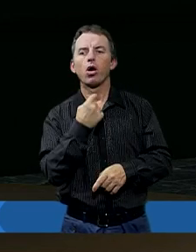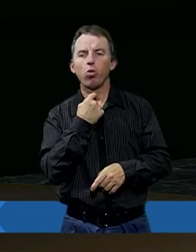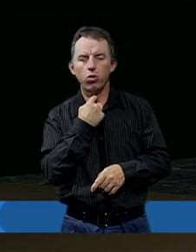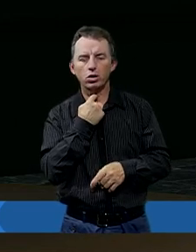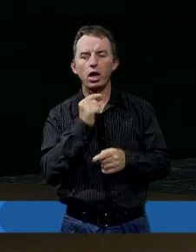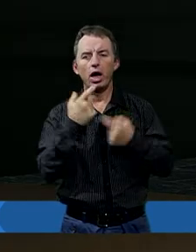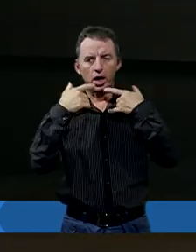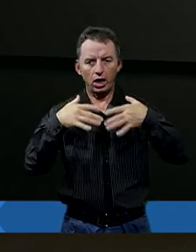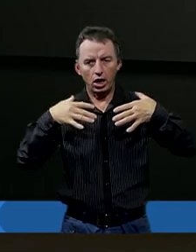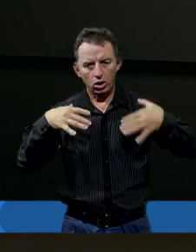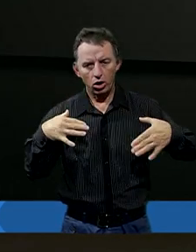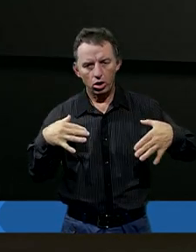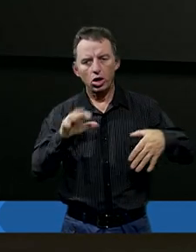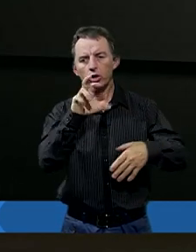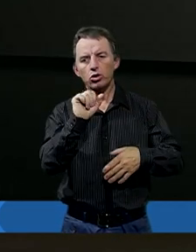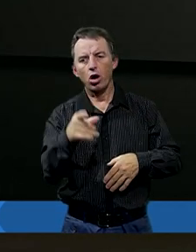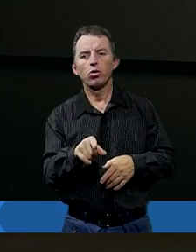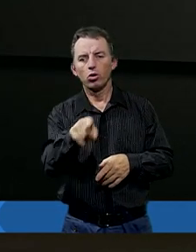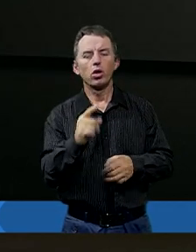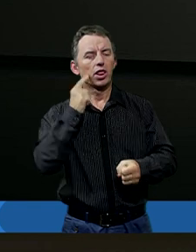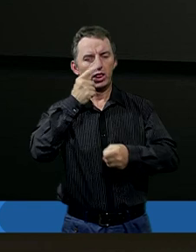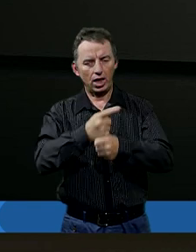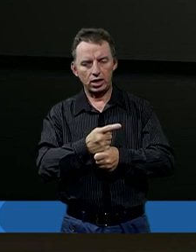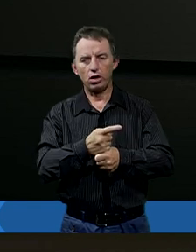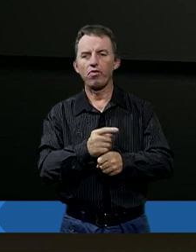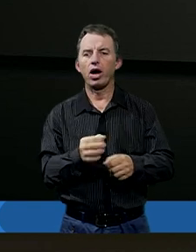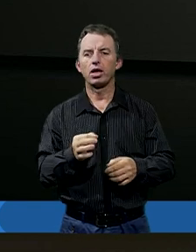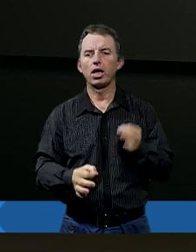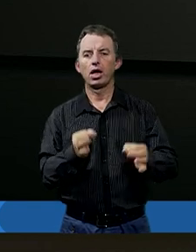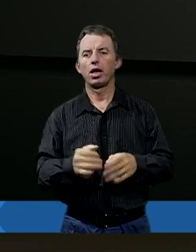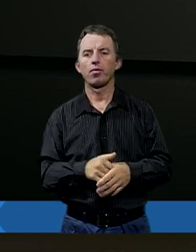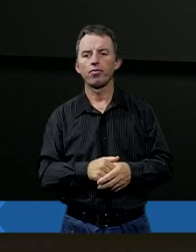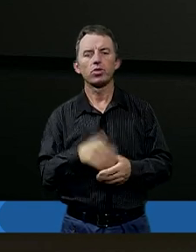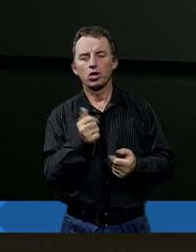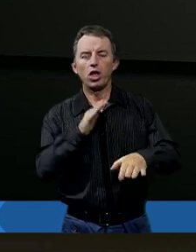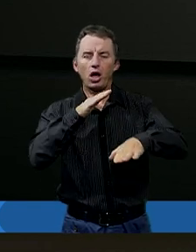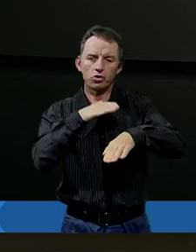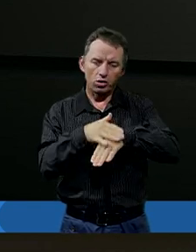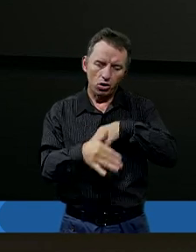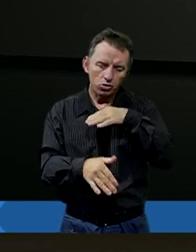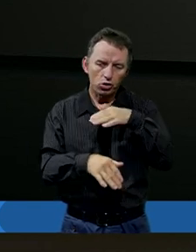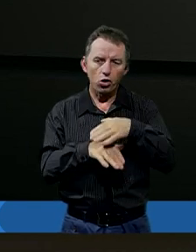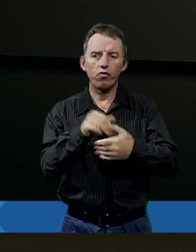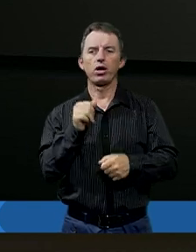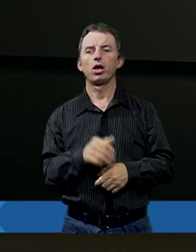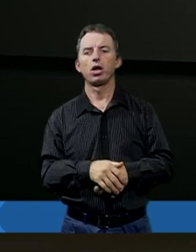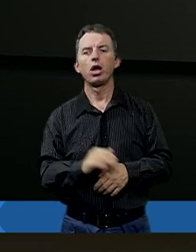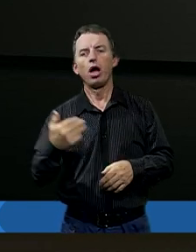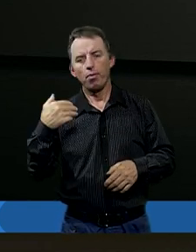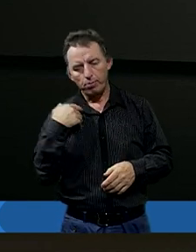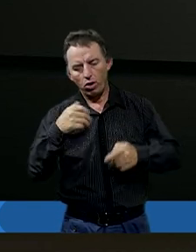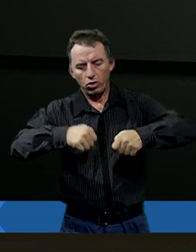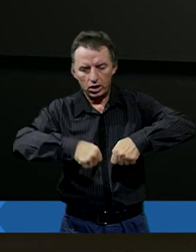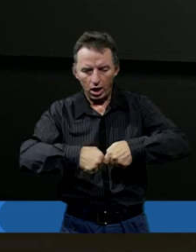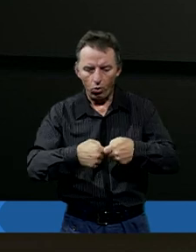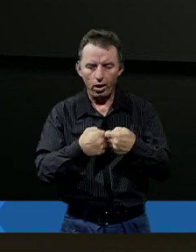radości. No Hiob tutaj był zdecydowanie nieszczęśliwy, był